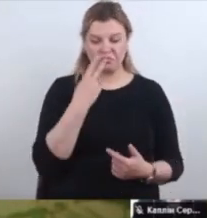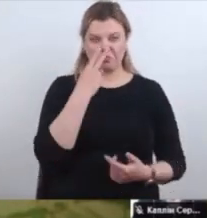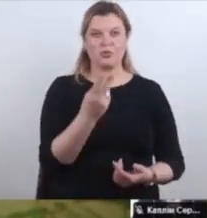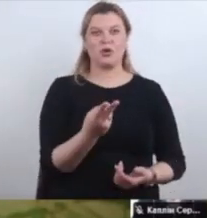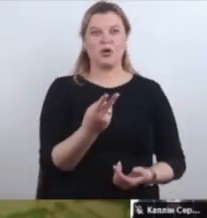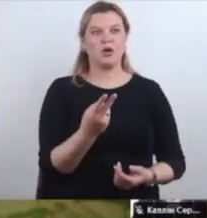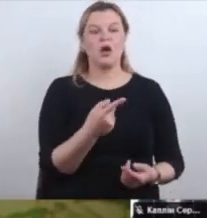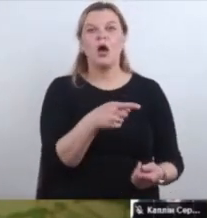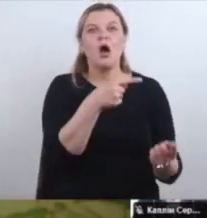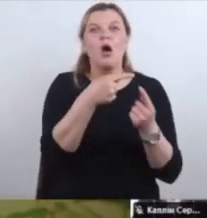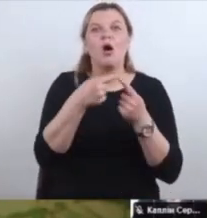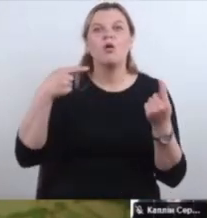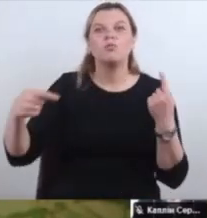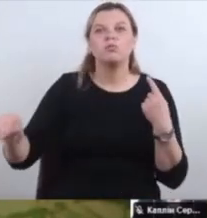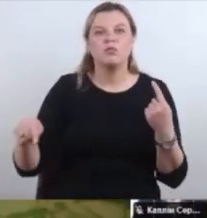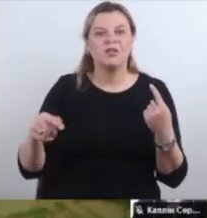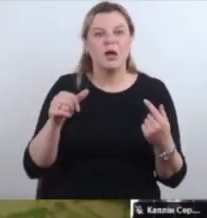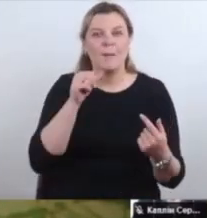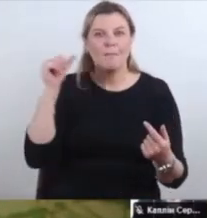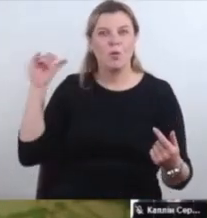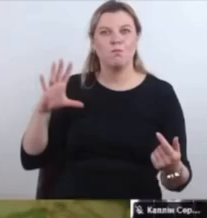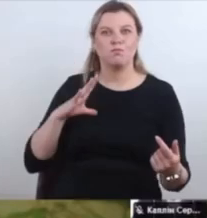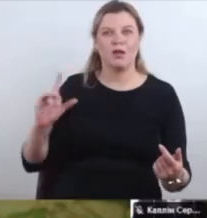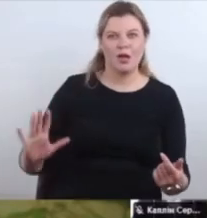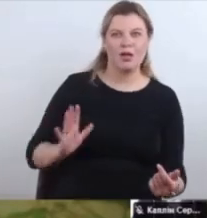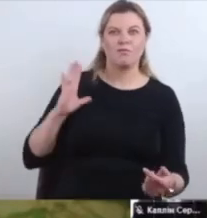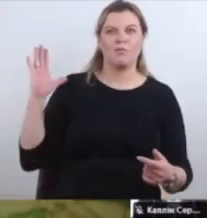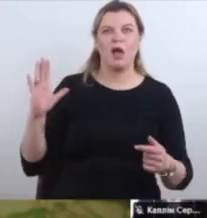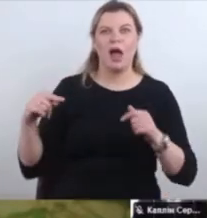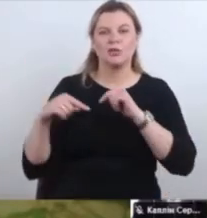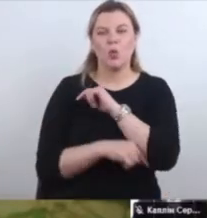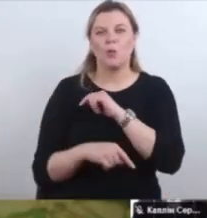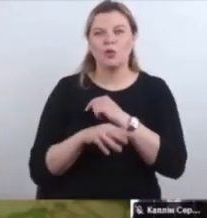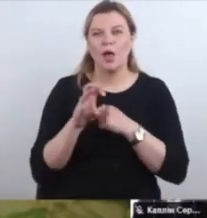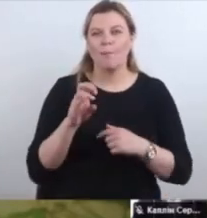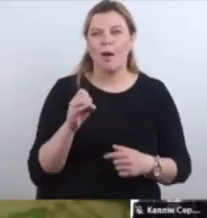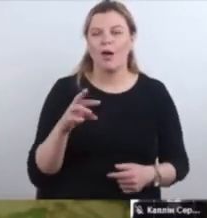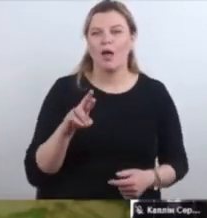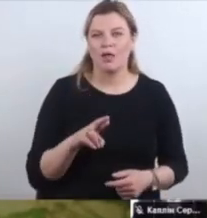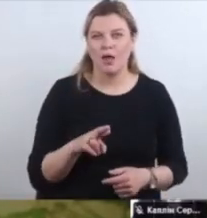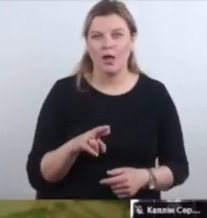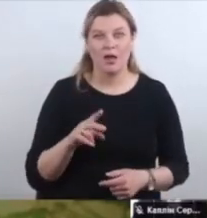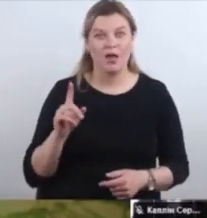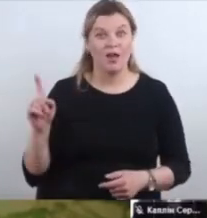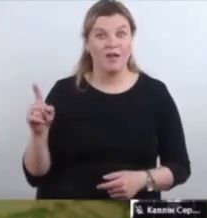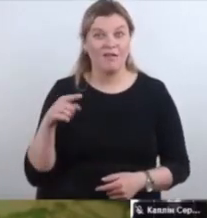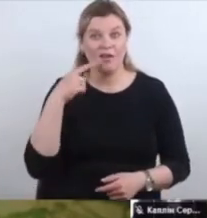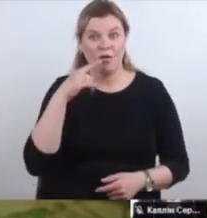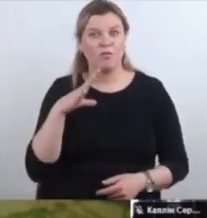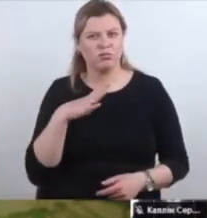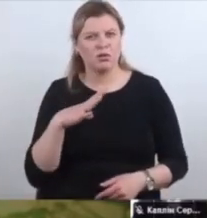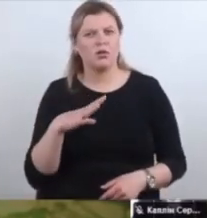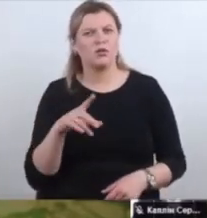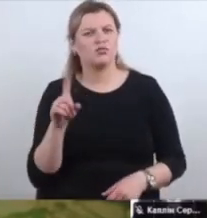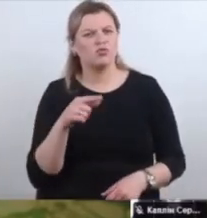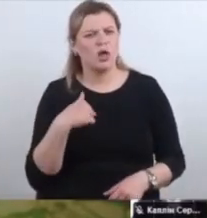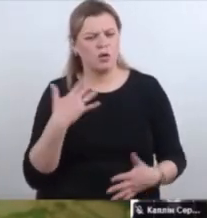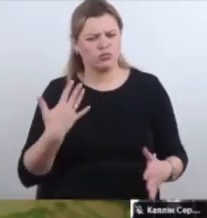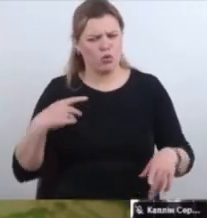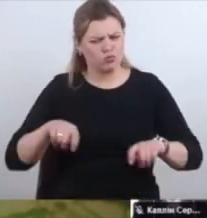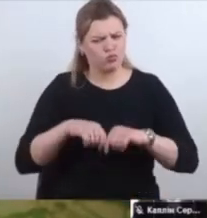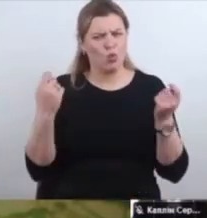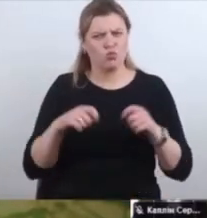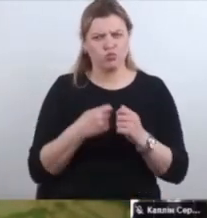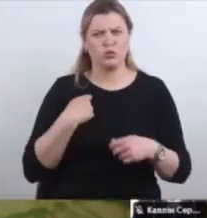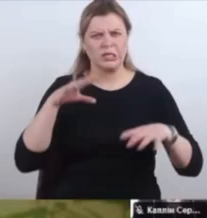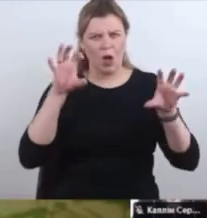від минулої влади екс-корупціонера Мамая. Той казав, що якщо я буду порушувати закони, мені нічого